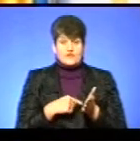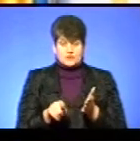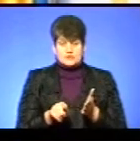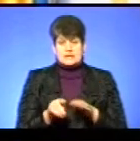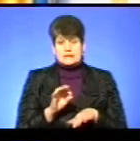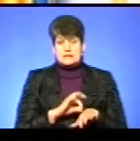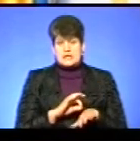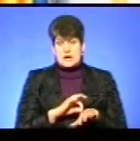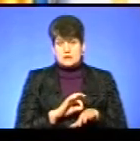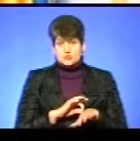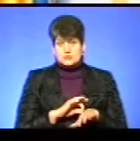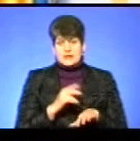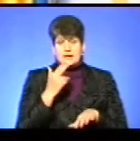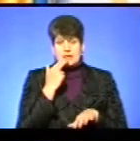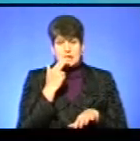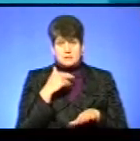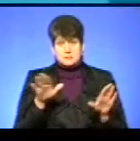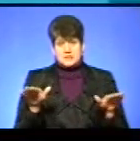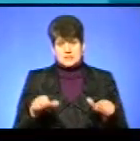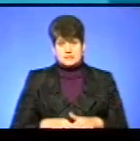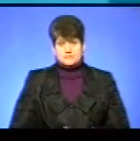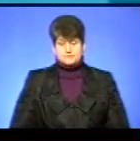грипом птиця.